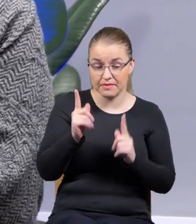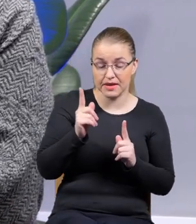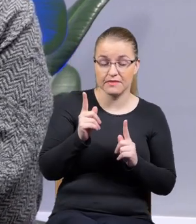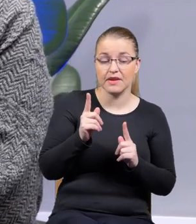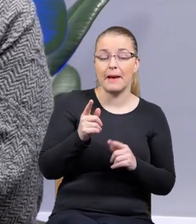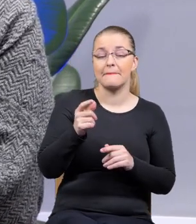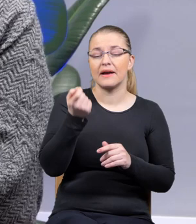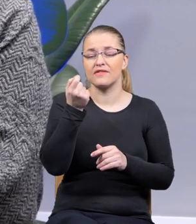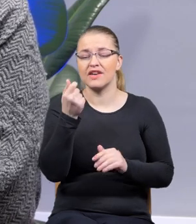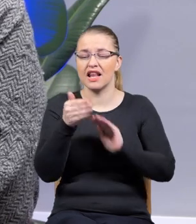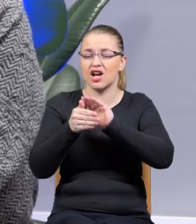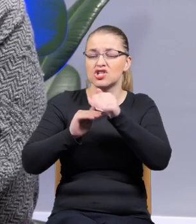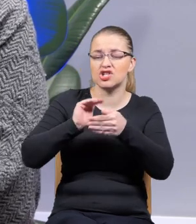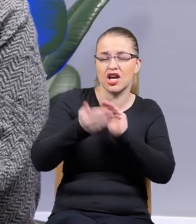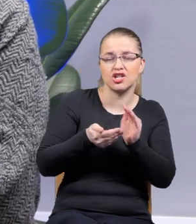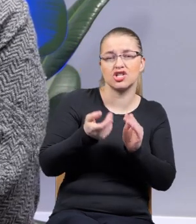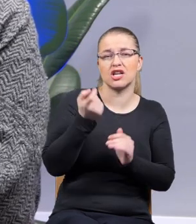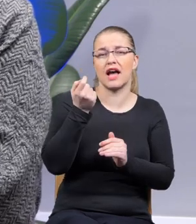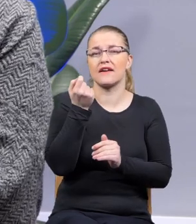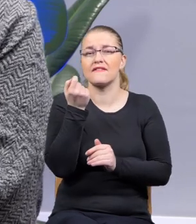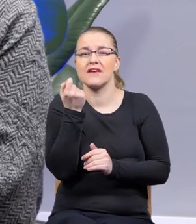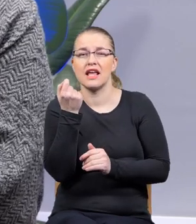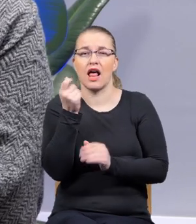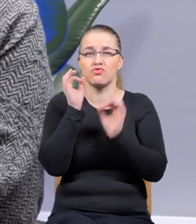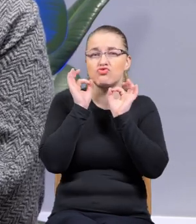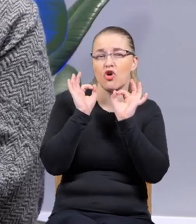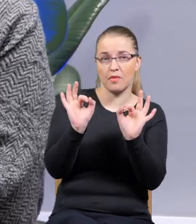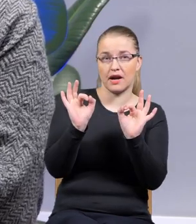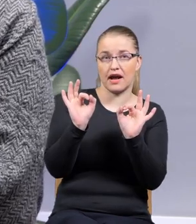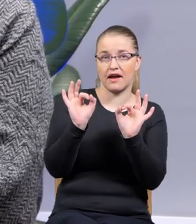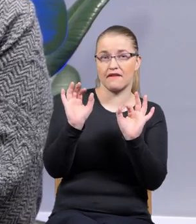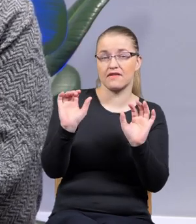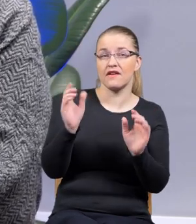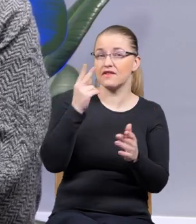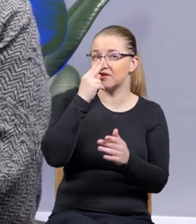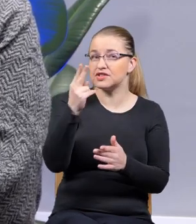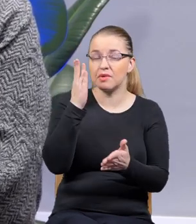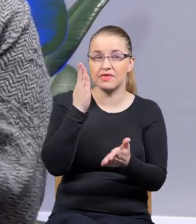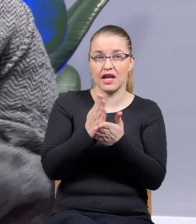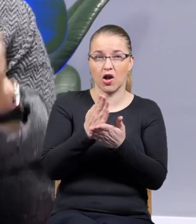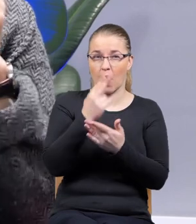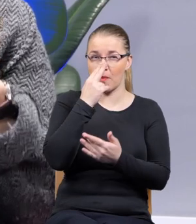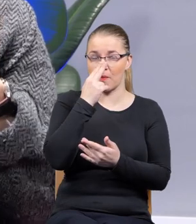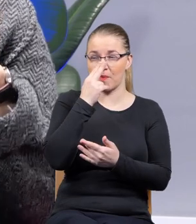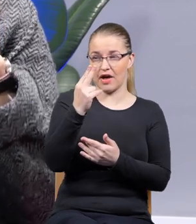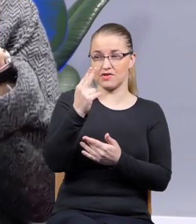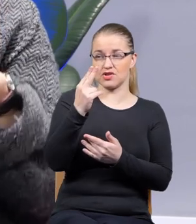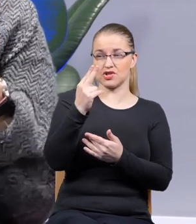momenty szczęścia i dobre rzeczy zdarzają się, widzimy tylko, jak patrzymy z takich